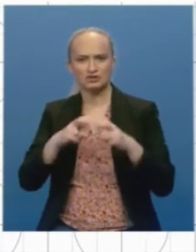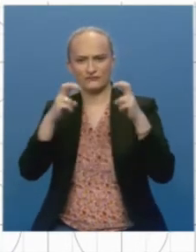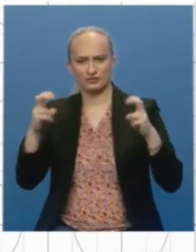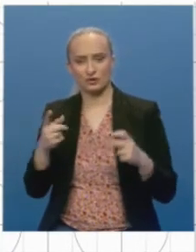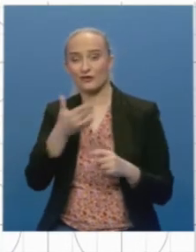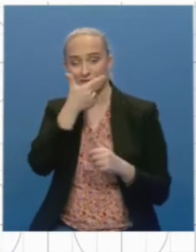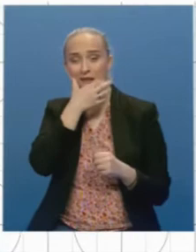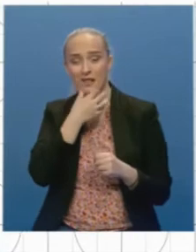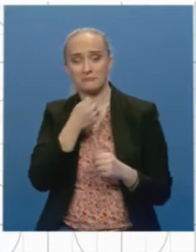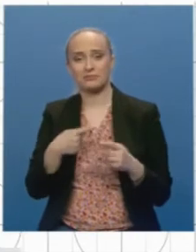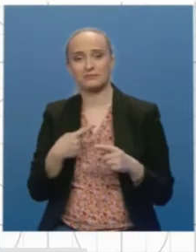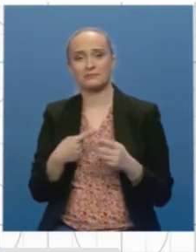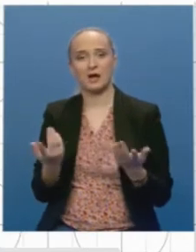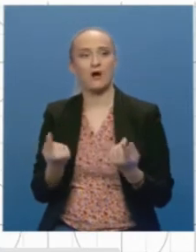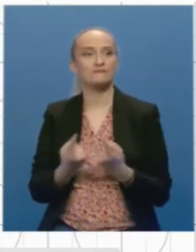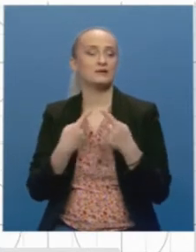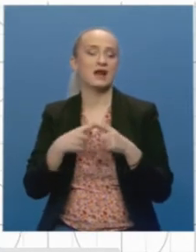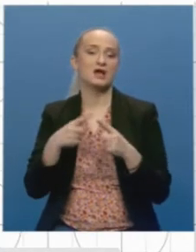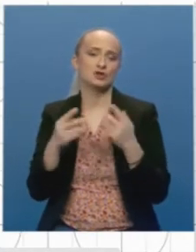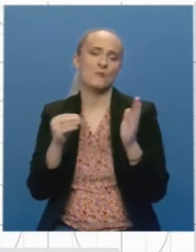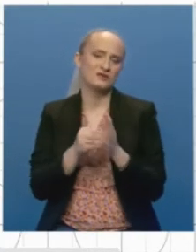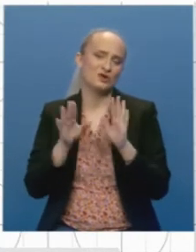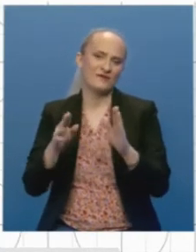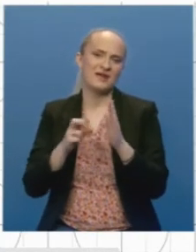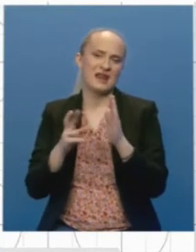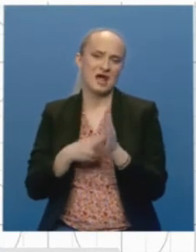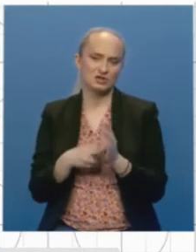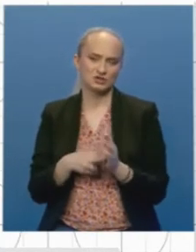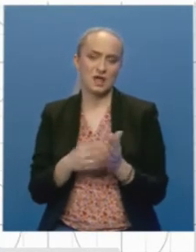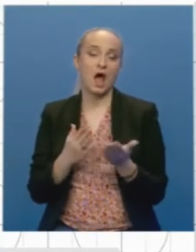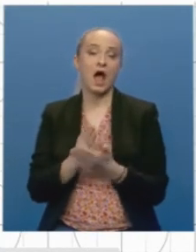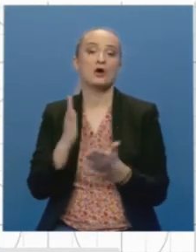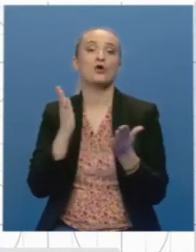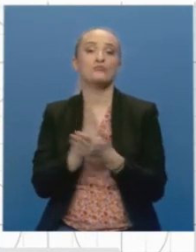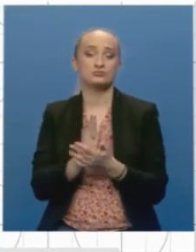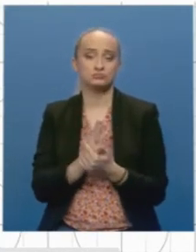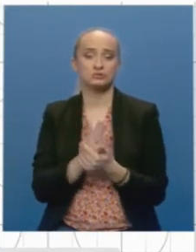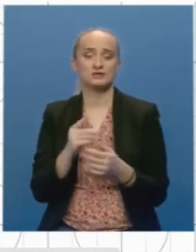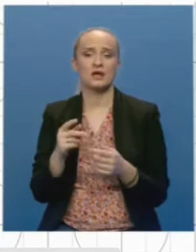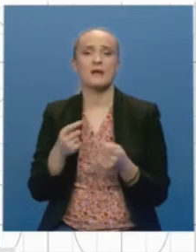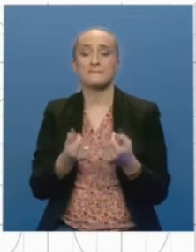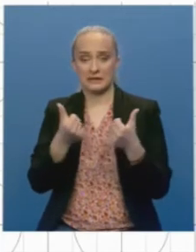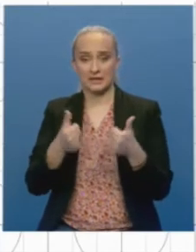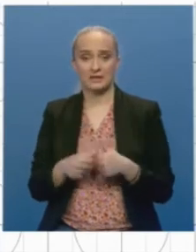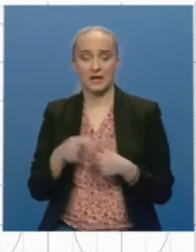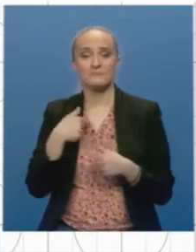lijep povod i evo obilježavamo ga na ovaj način. Ako bude, a nadamo se, bit će i prilike,